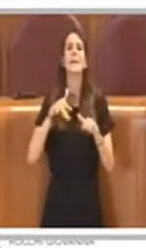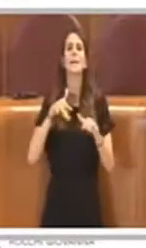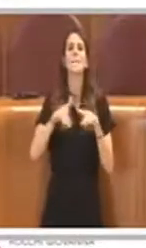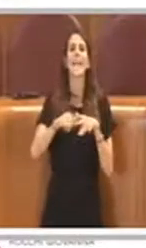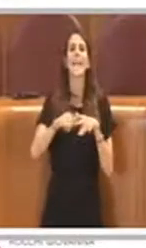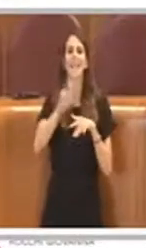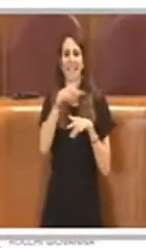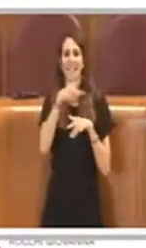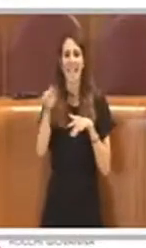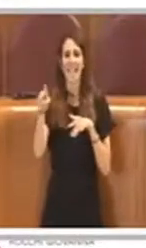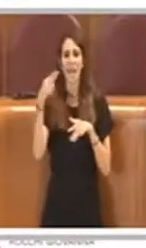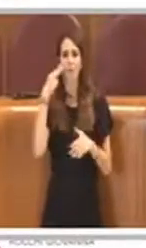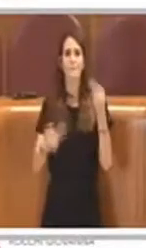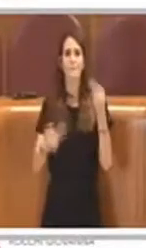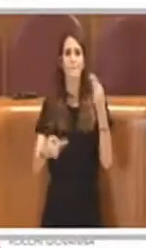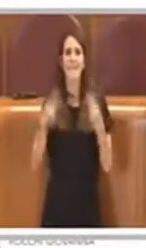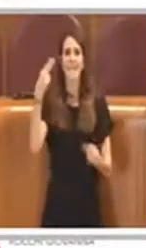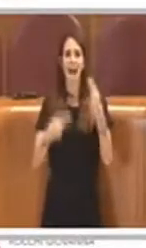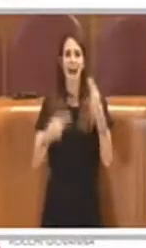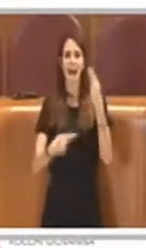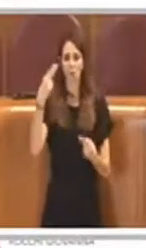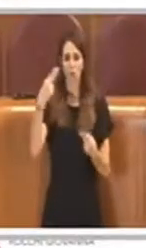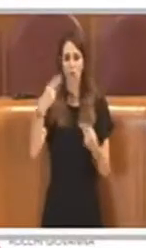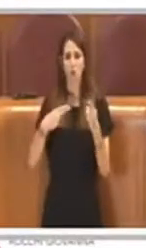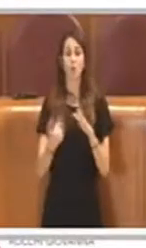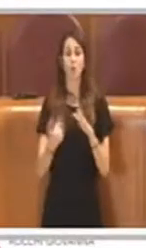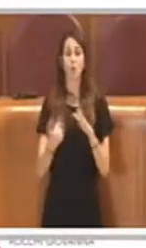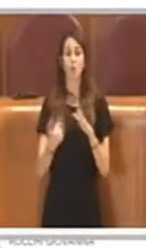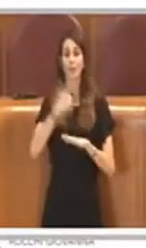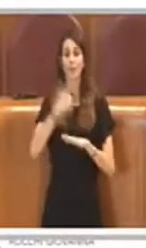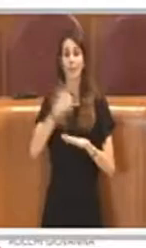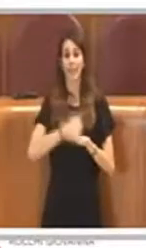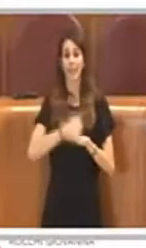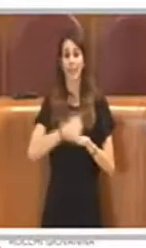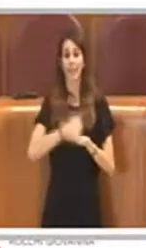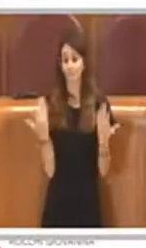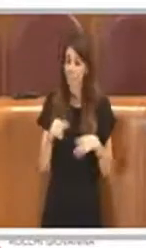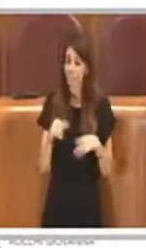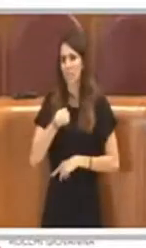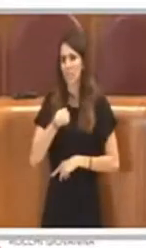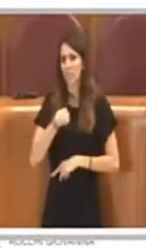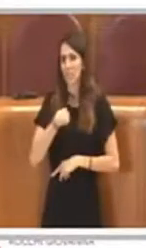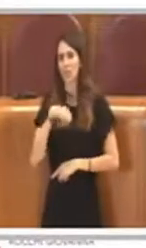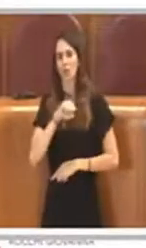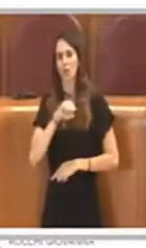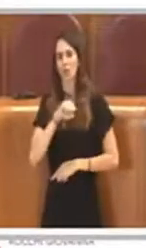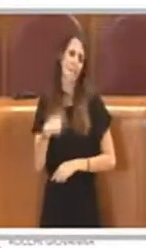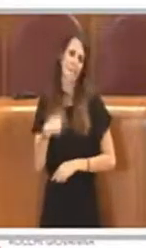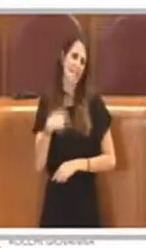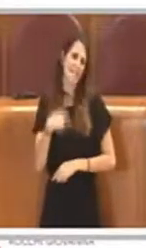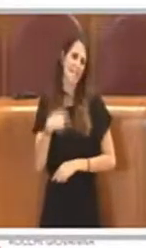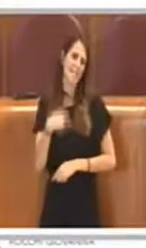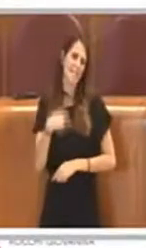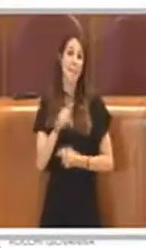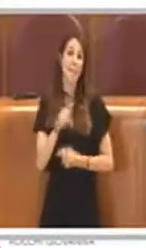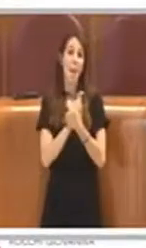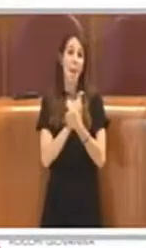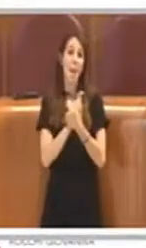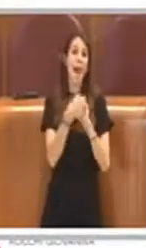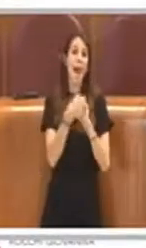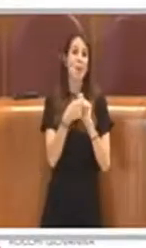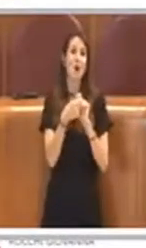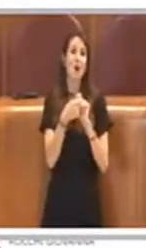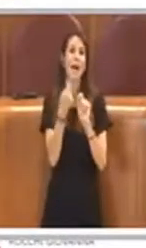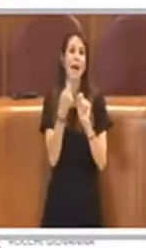Roma Capitale. Per cui, Presidente, credo che parlare di manovra correttiva su 6